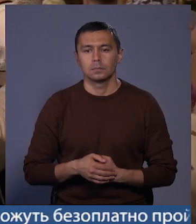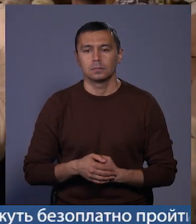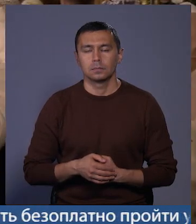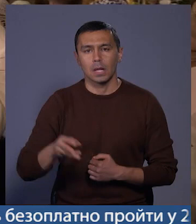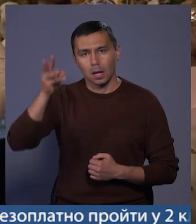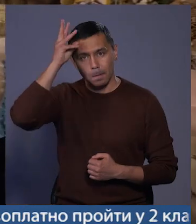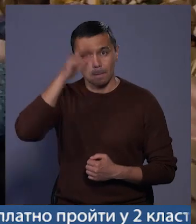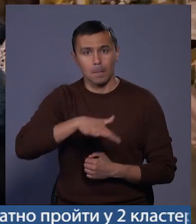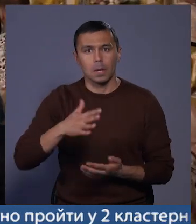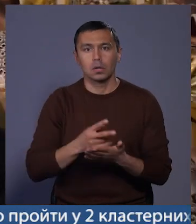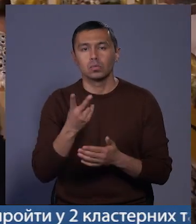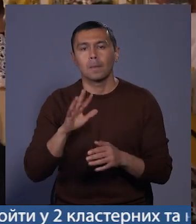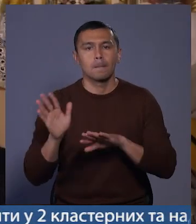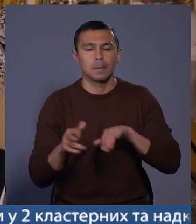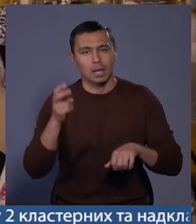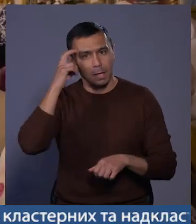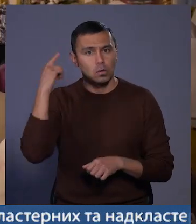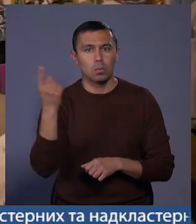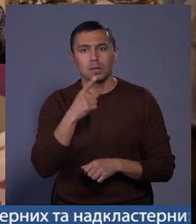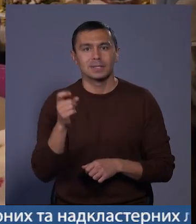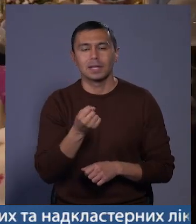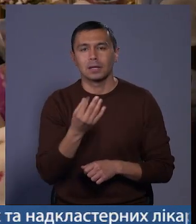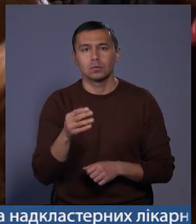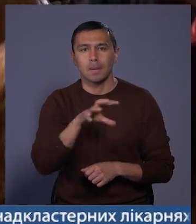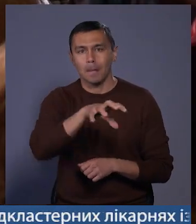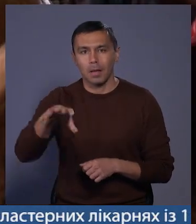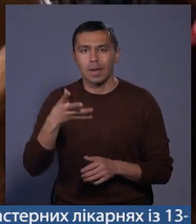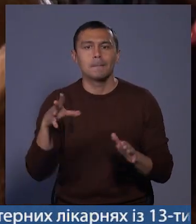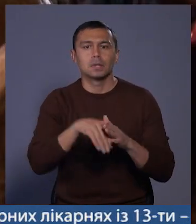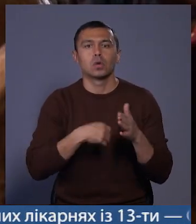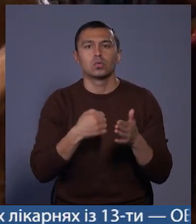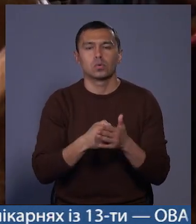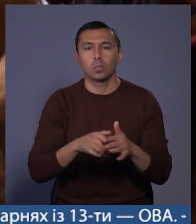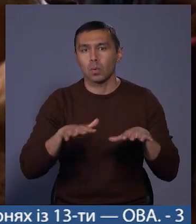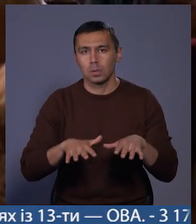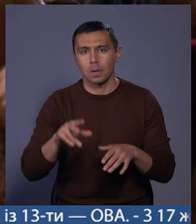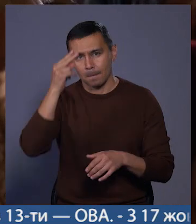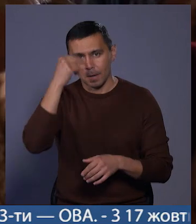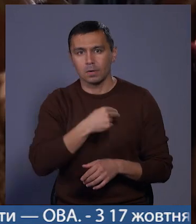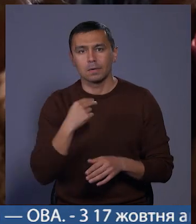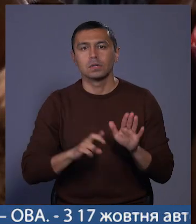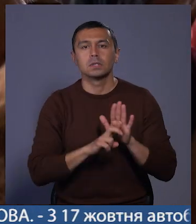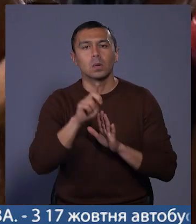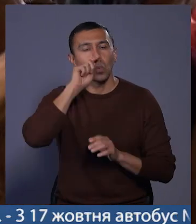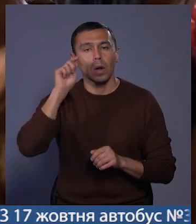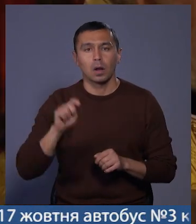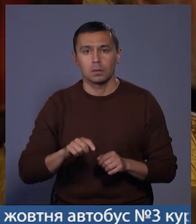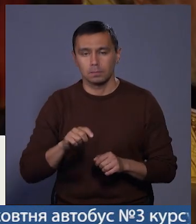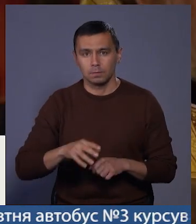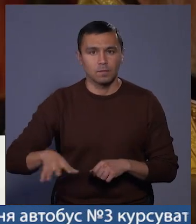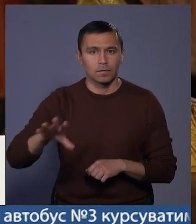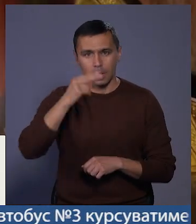Хмельниччина є другою після Київської області за кількістю парафій, які приєдналися до помісної Православної церкви України. Усі